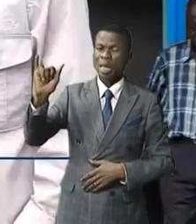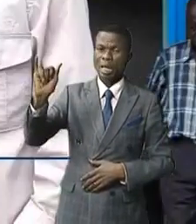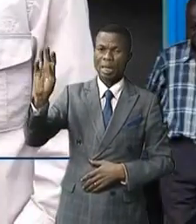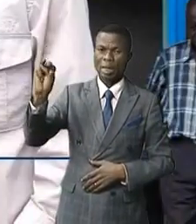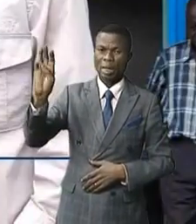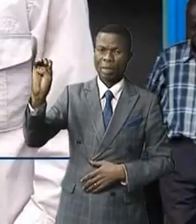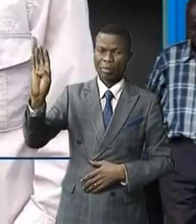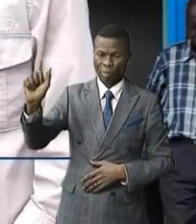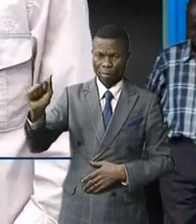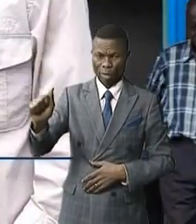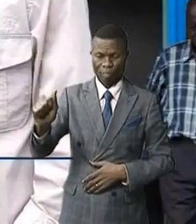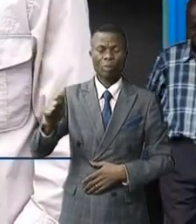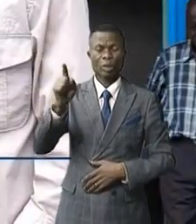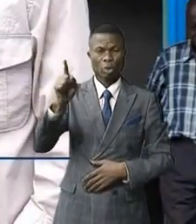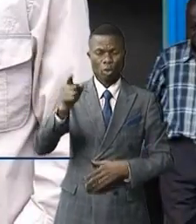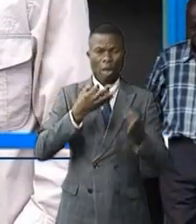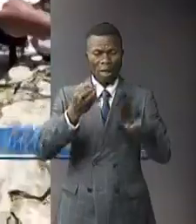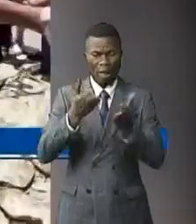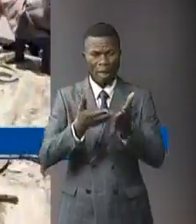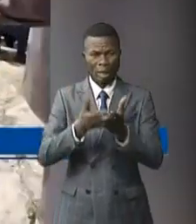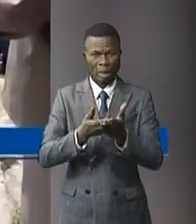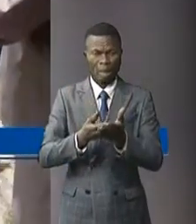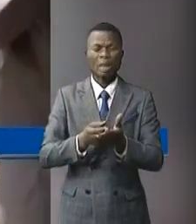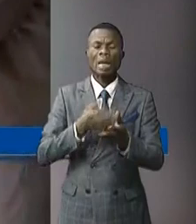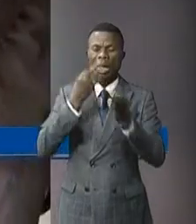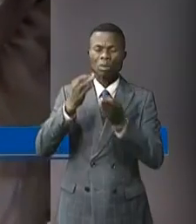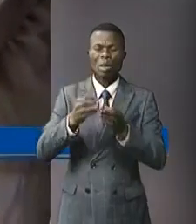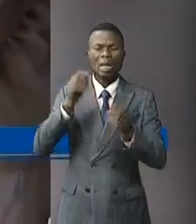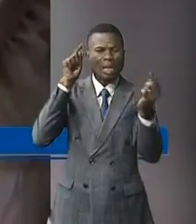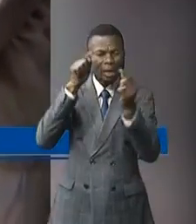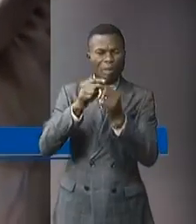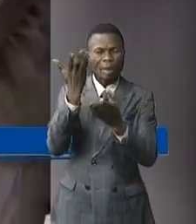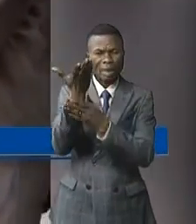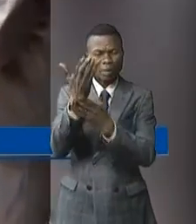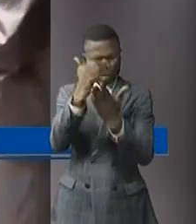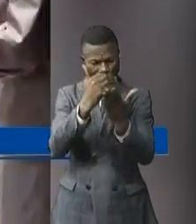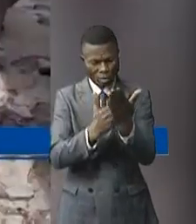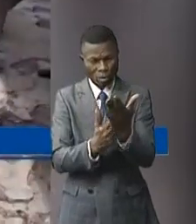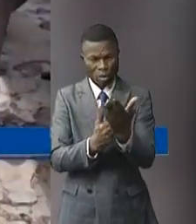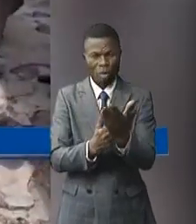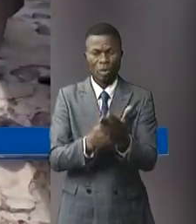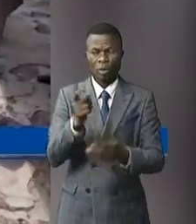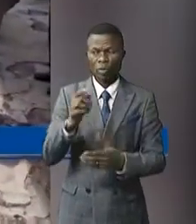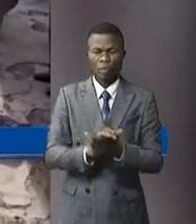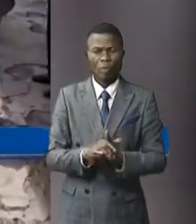territoire intérimaire, Mokambia Hervé reprend les principales revendications à charge de l'employeur.